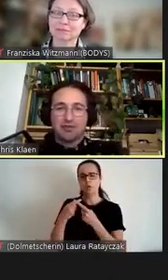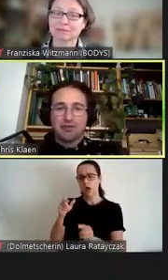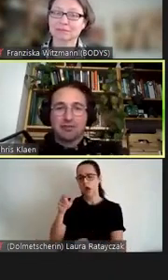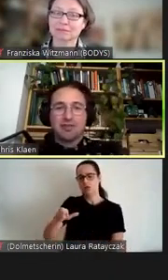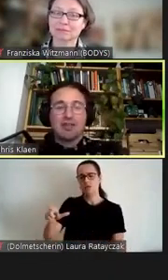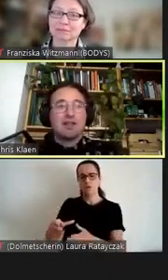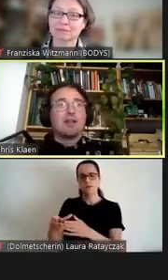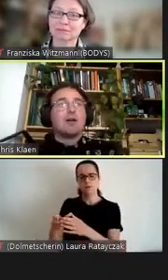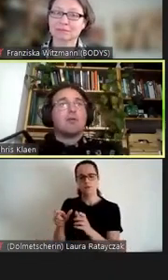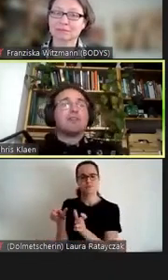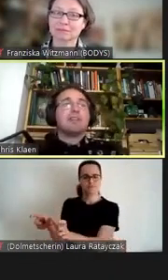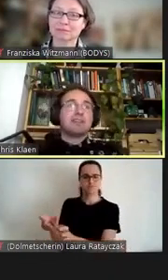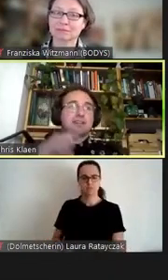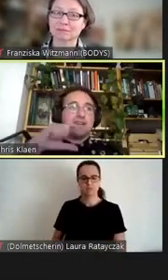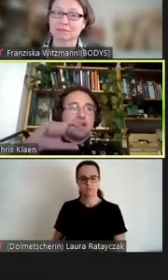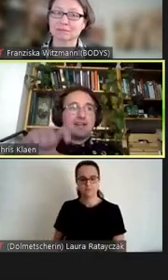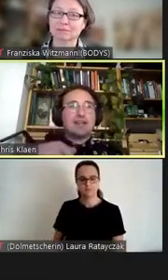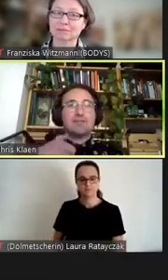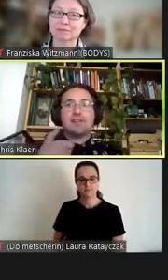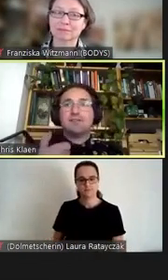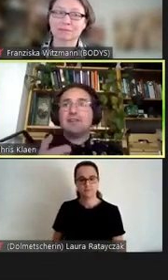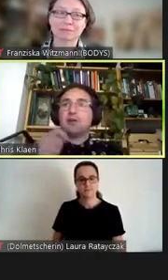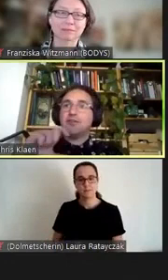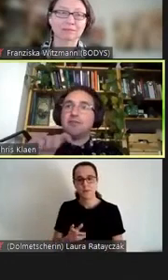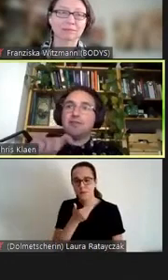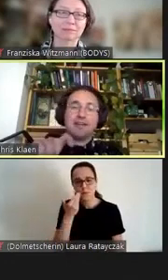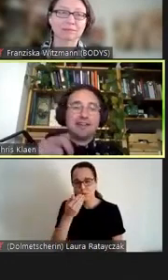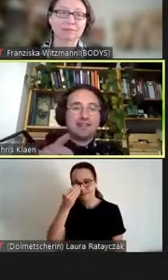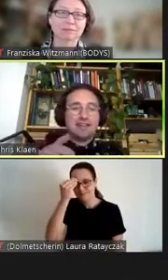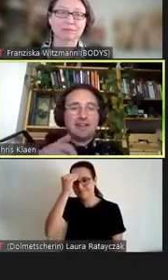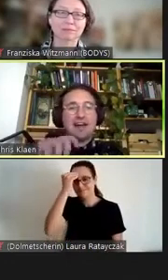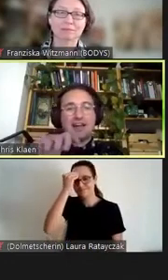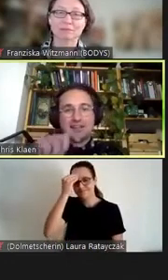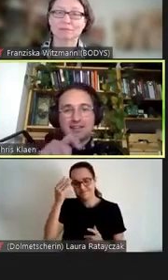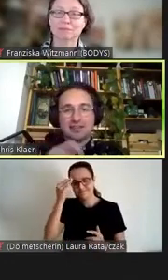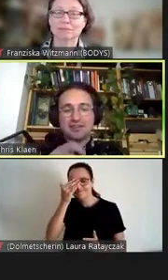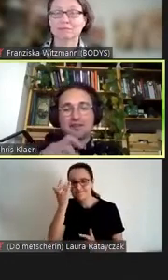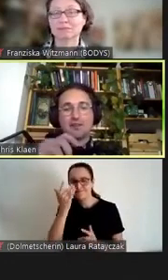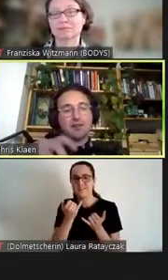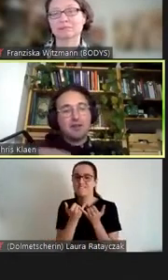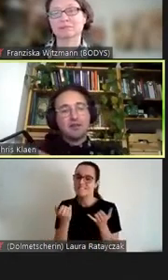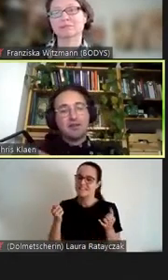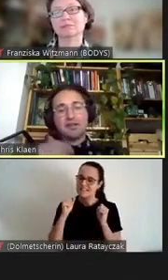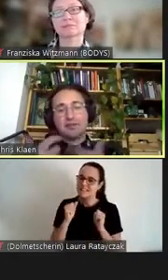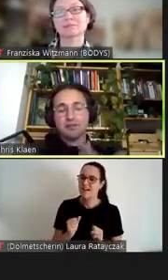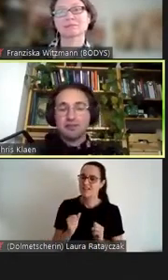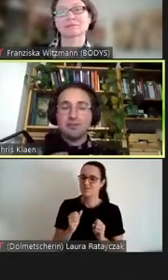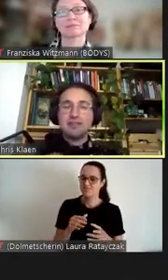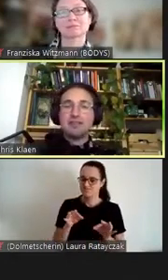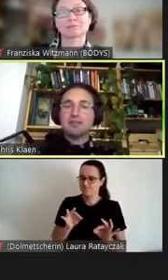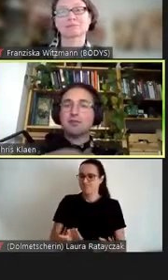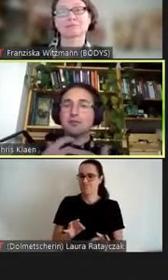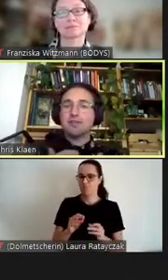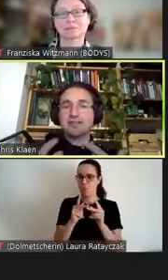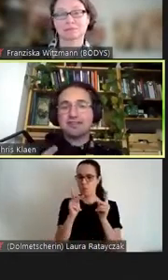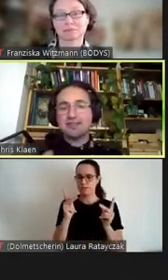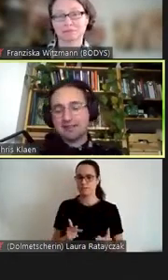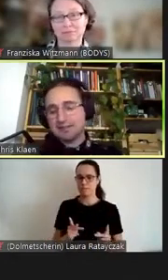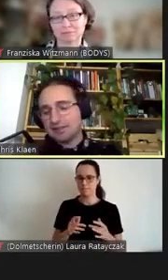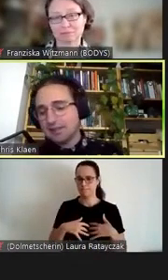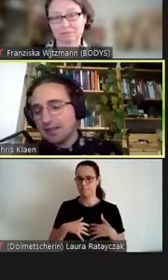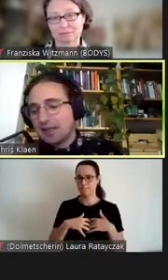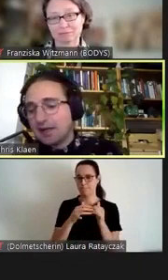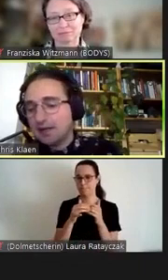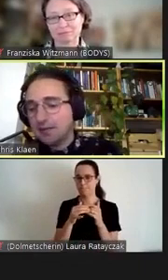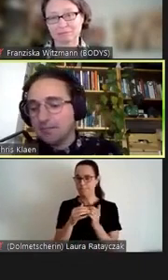Gruppen aus. Und nicht nachgedacht wird, wie können wir vielleicht anders das konzipieren, größer das